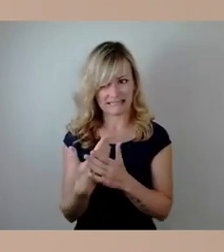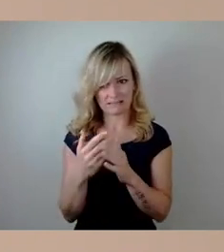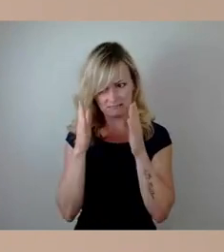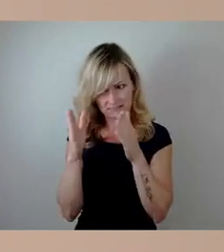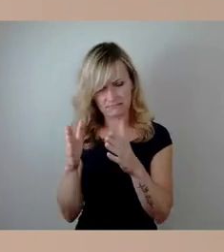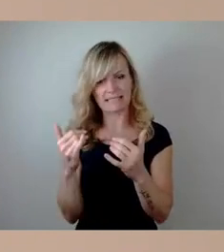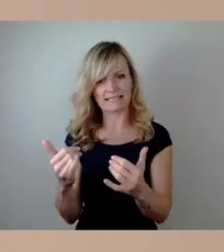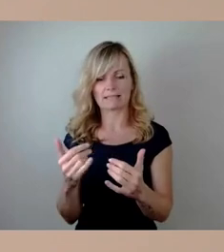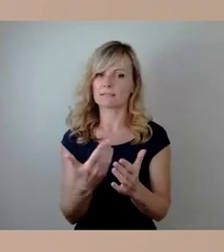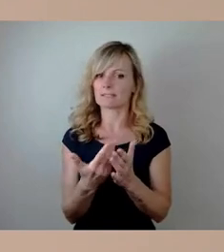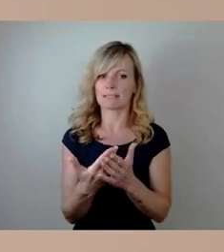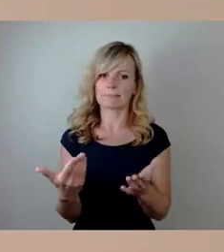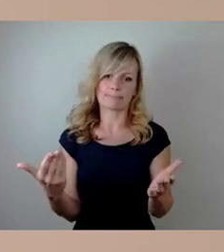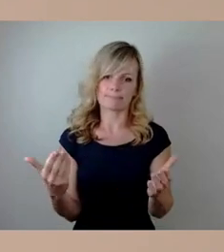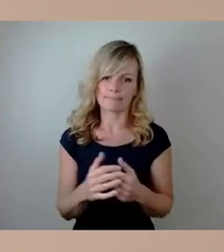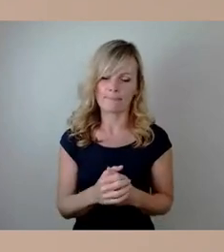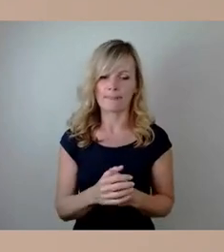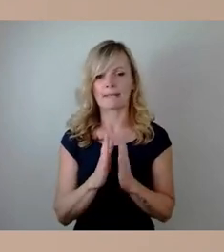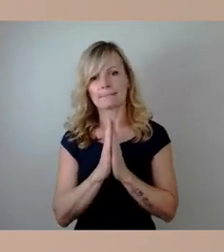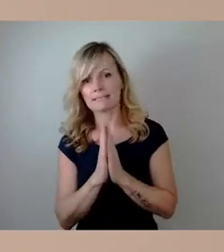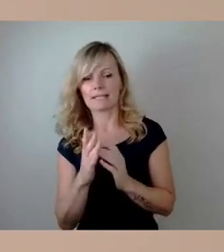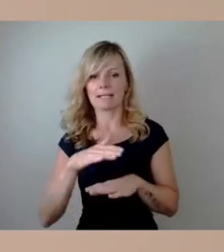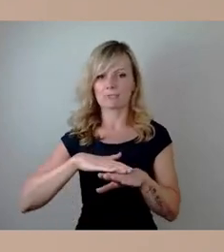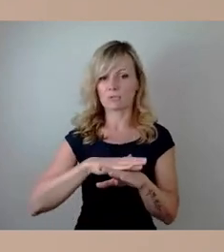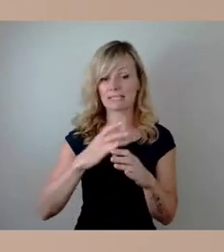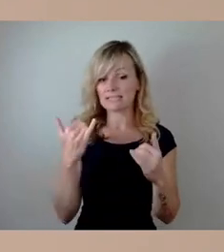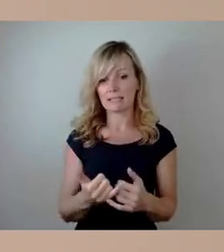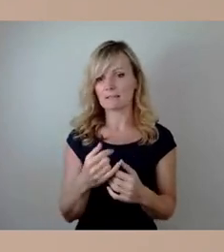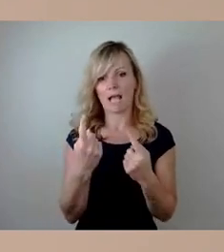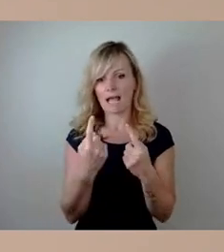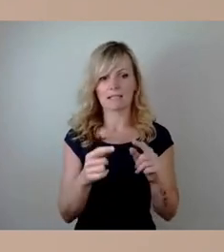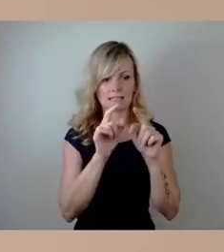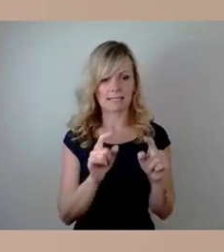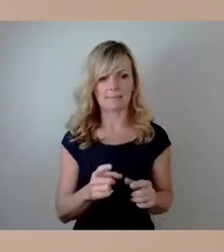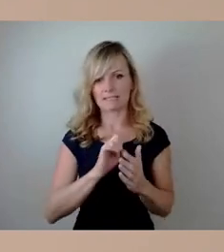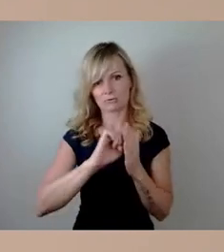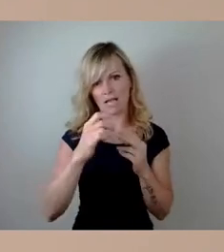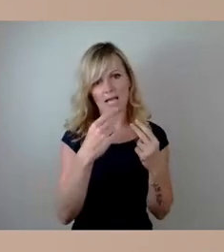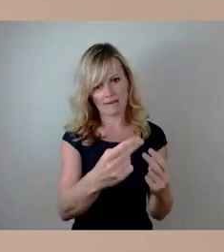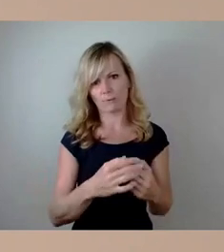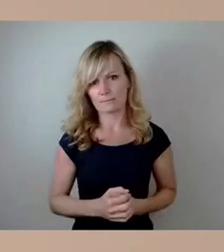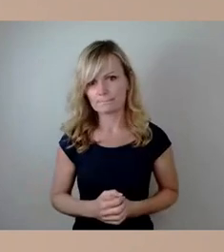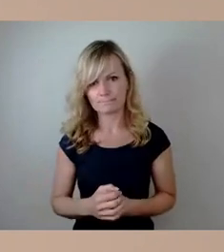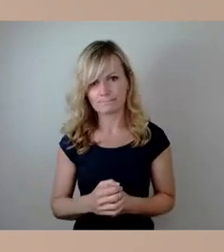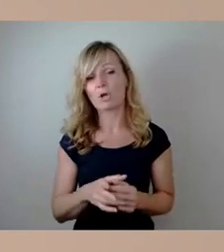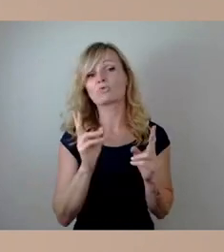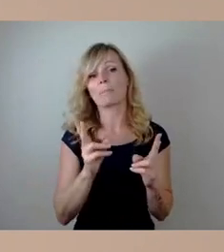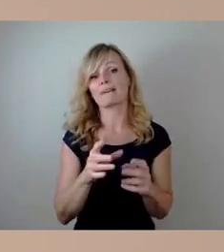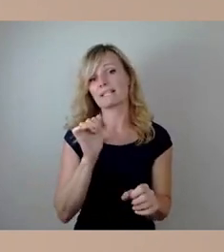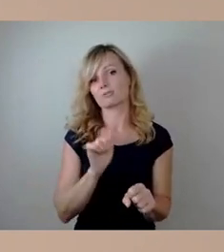Und da bitte ich, das zu entschuldigen, dass wir da sozusagen nicht so schnell sind, wie vielleicht sonst üblich.